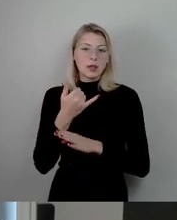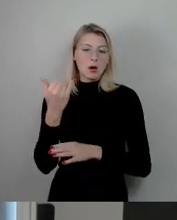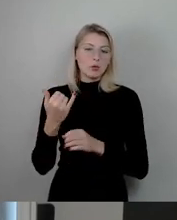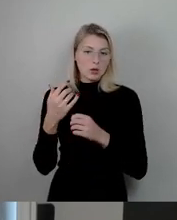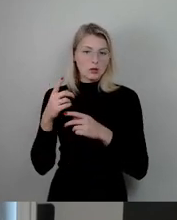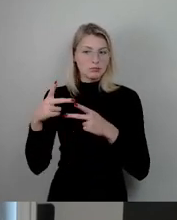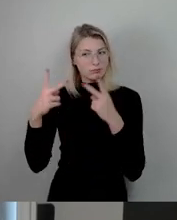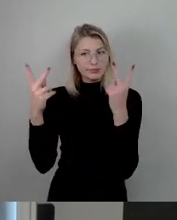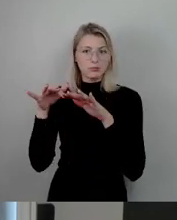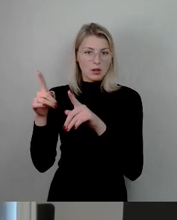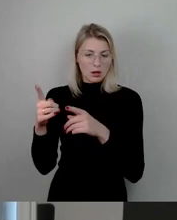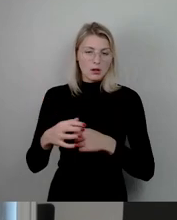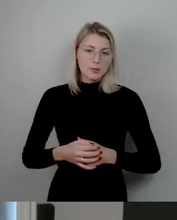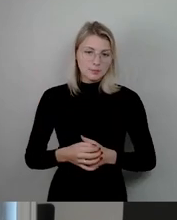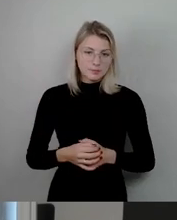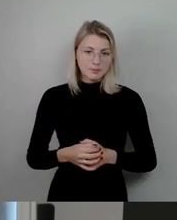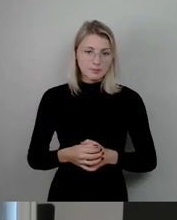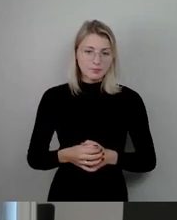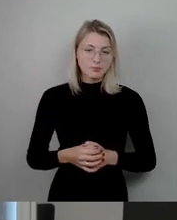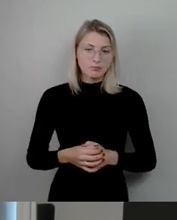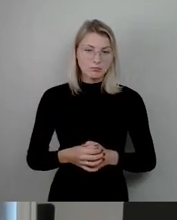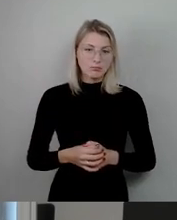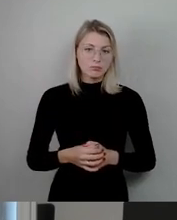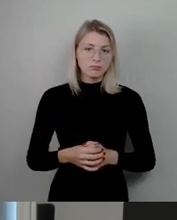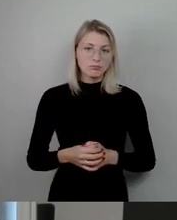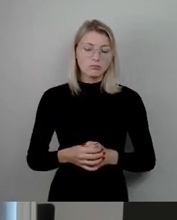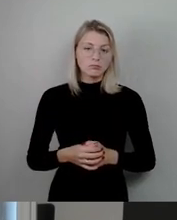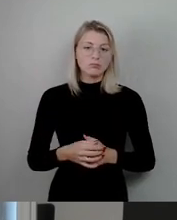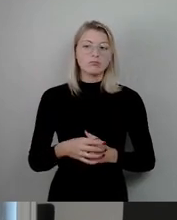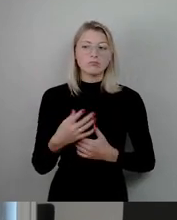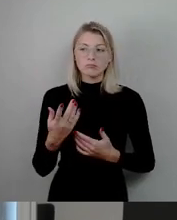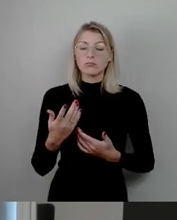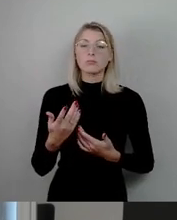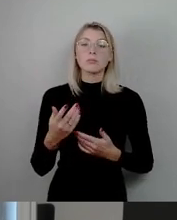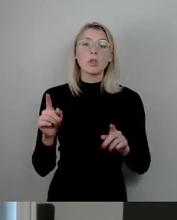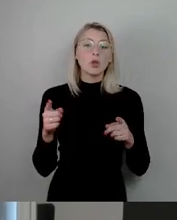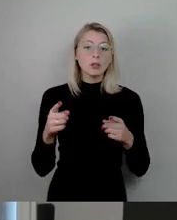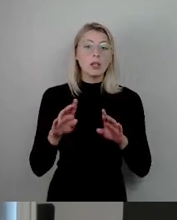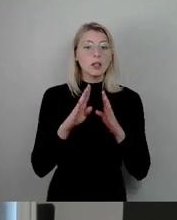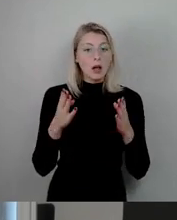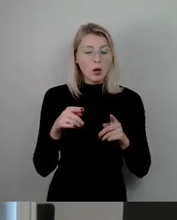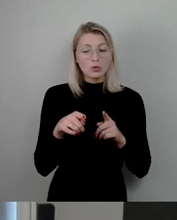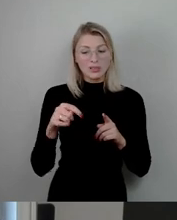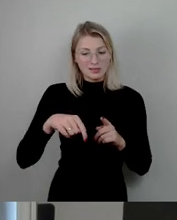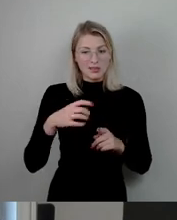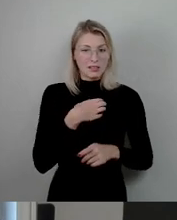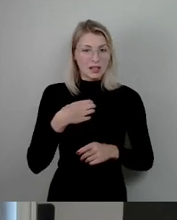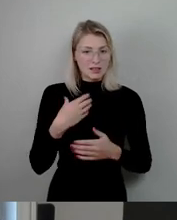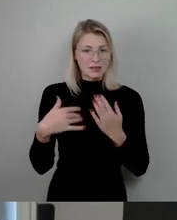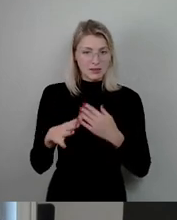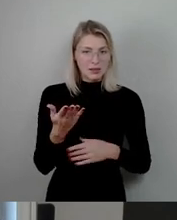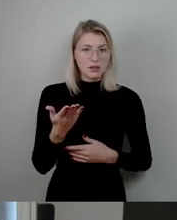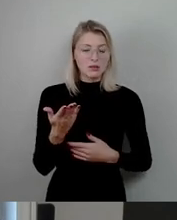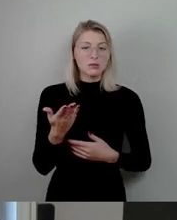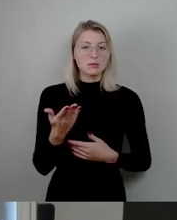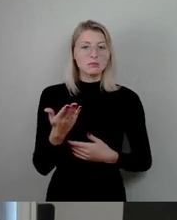Schreyer genoss Weltruhm und reiste durch die führenden Konzerthäuser dieser Welt, war aber zeitlebens in Dresden zu Hause. Mir